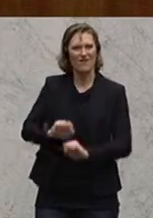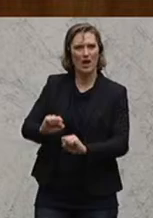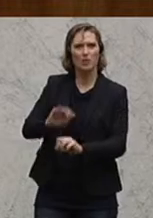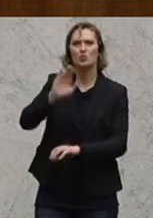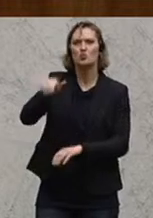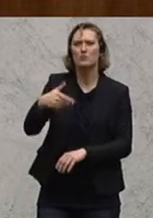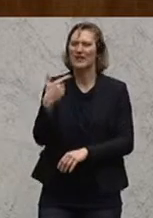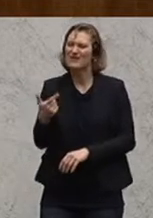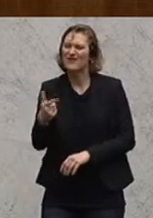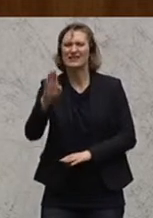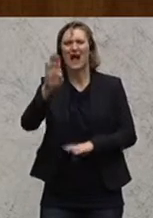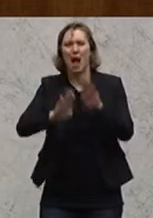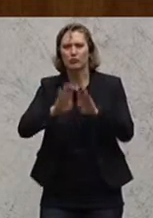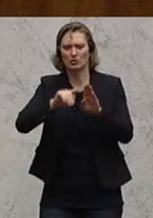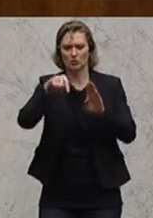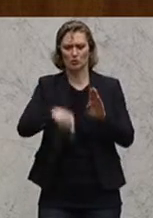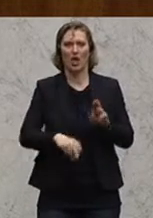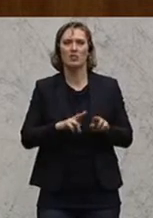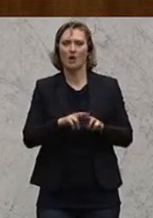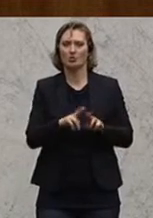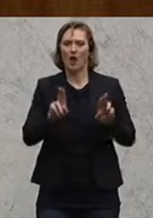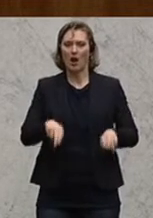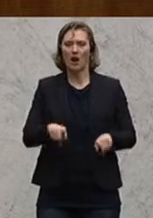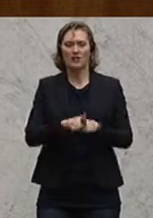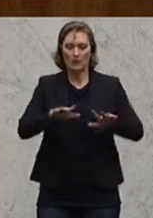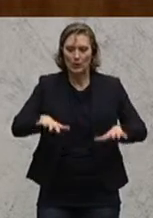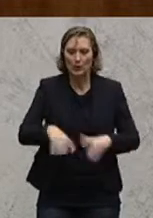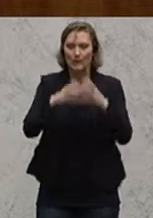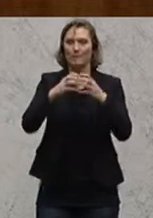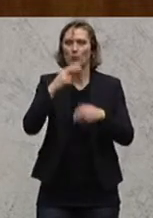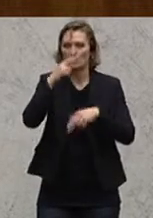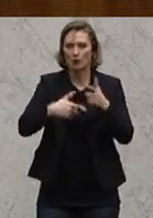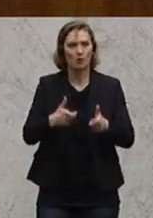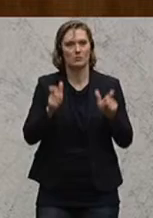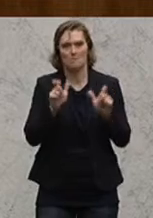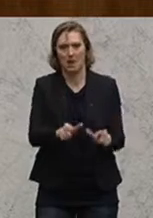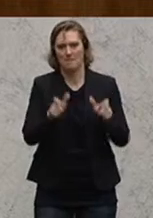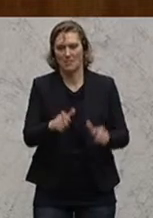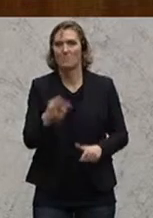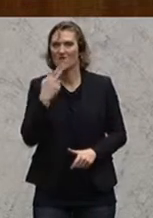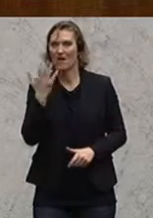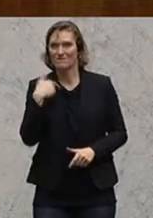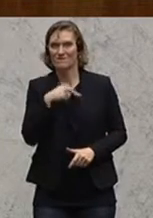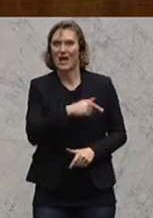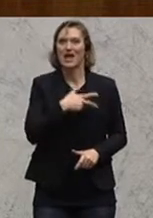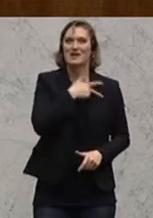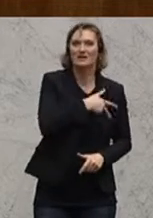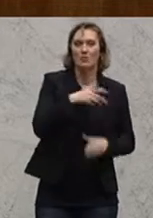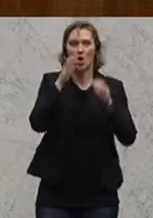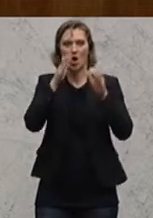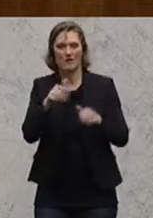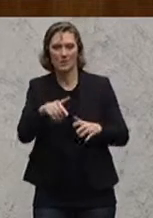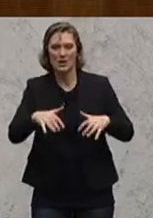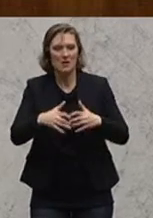20 Abstimmungen hier im Nationalrat, in den Untersuchungsausschuss einsetzen, die Verweigerung seitens SPÖ und ÖVP, diesen Untersuchungsausschuss